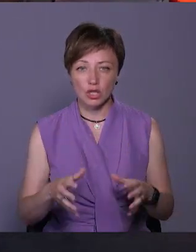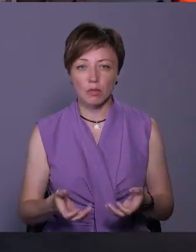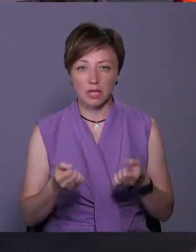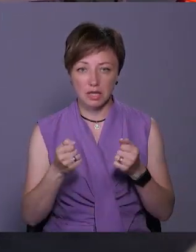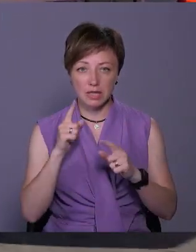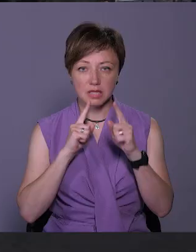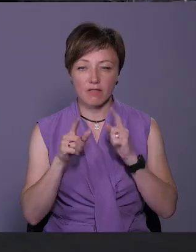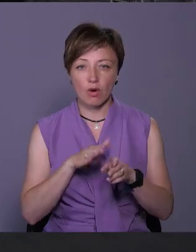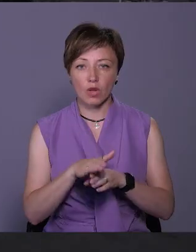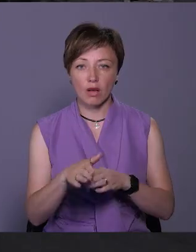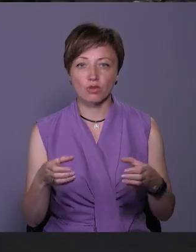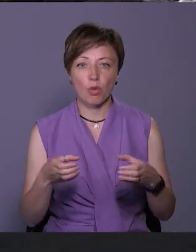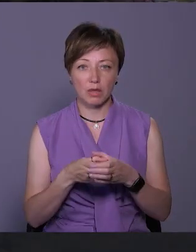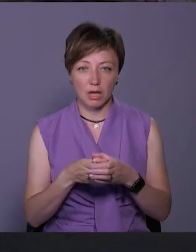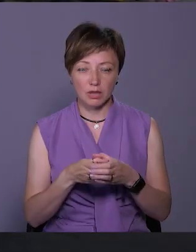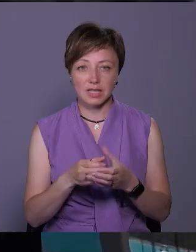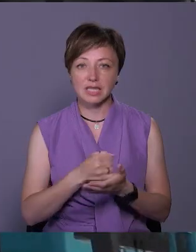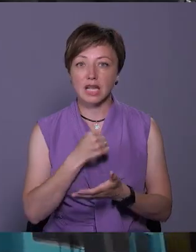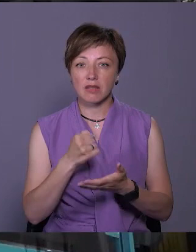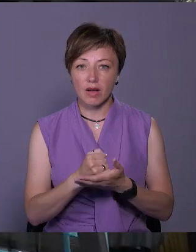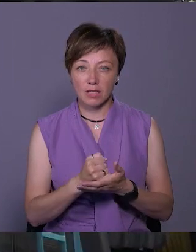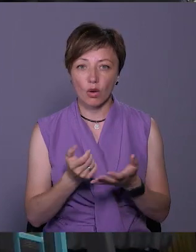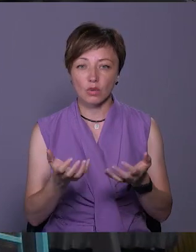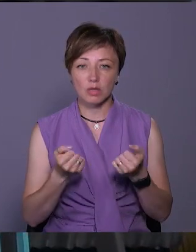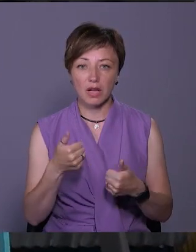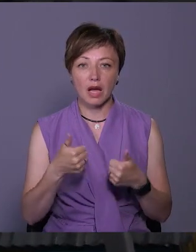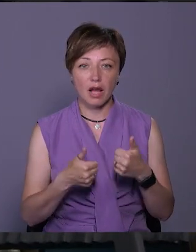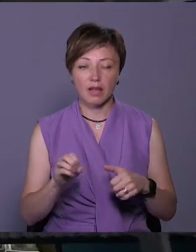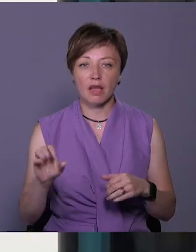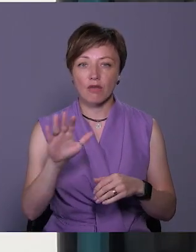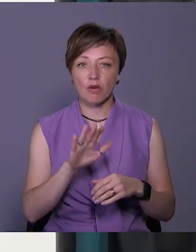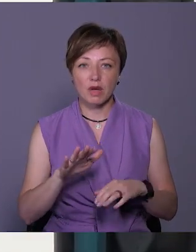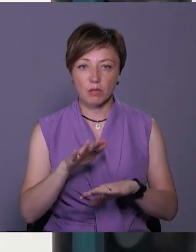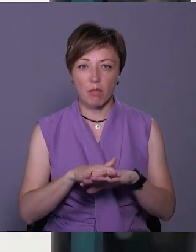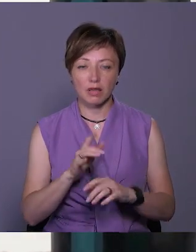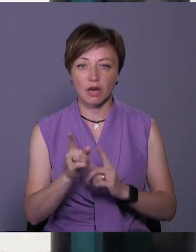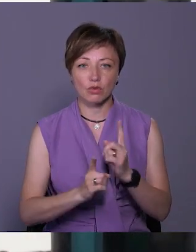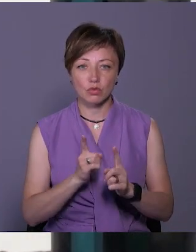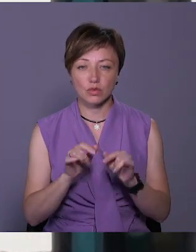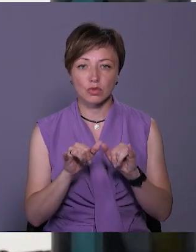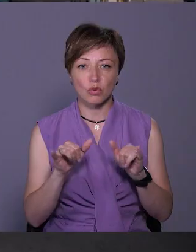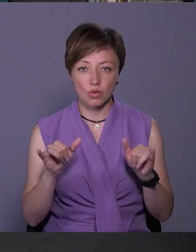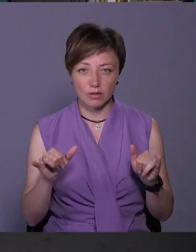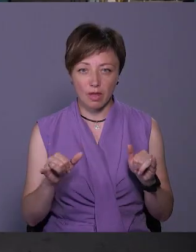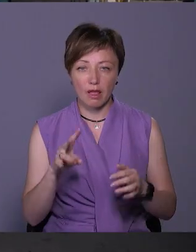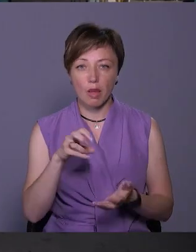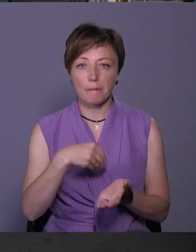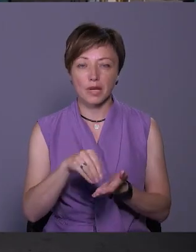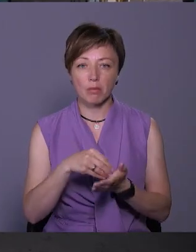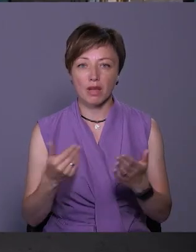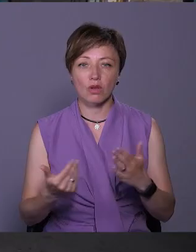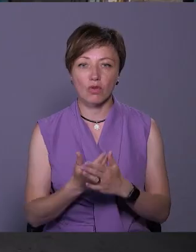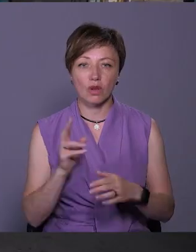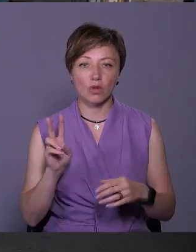на засіданні виконавчого комітету. Затвердили її отримання гранту від ЄБРР на придбання нових